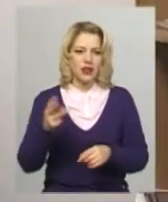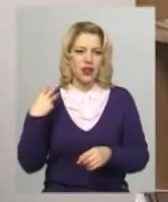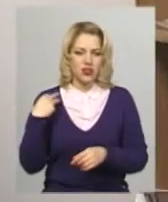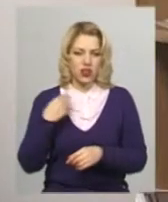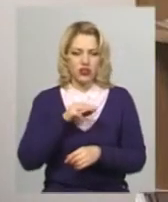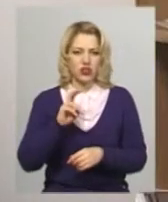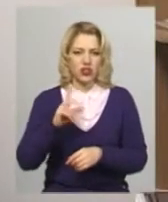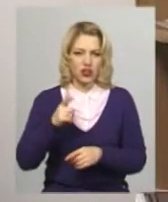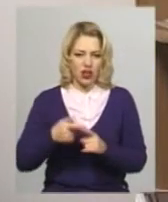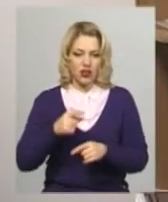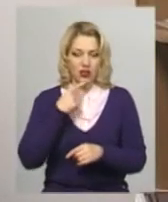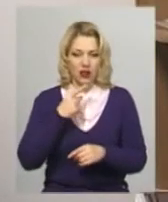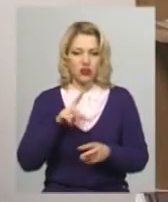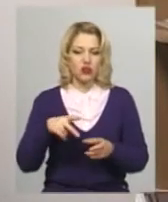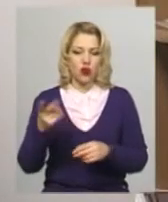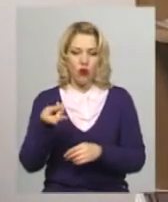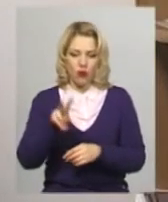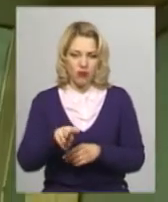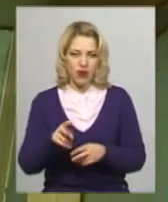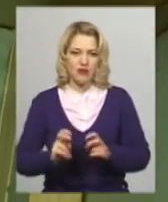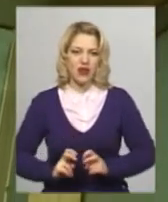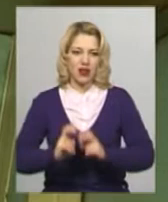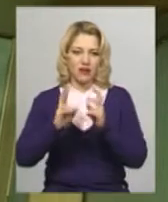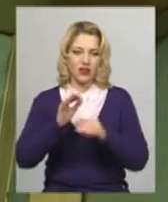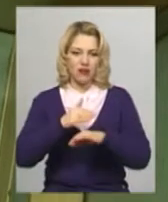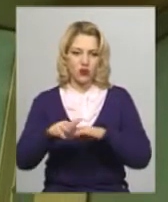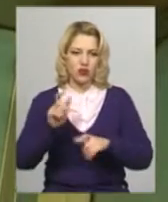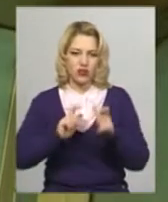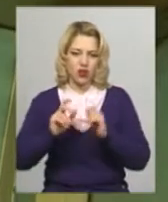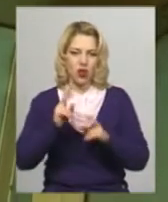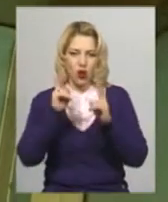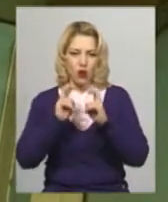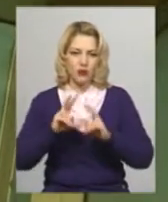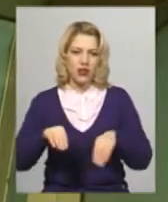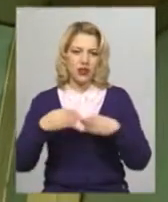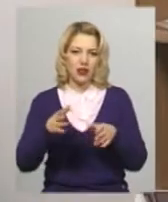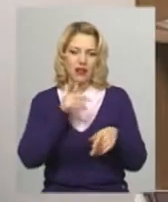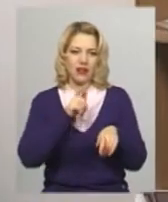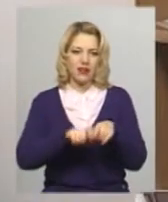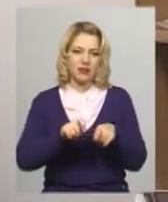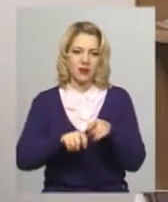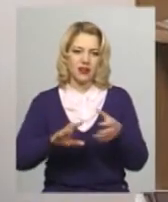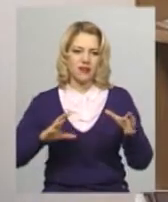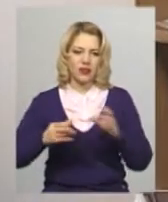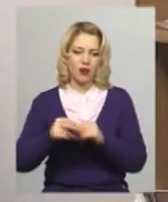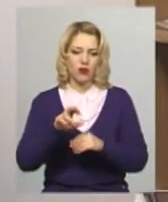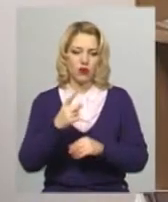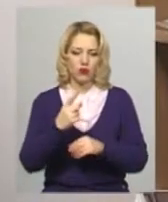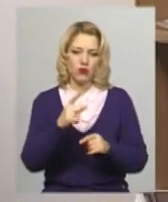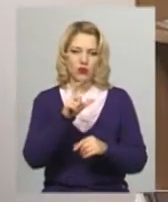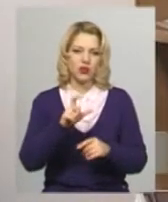міської ради Василь Новачок каже, обидва ліфти у будинку на інститутській обстежили та надали експертні висновки. По одному з